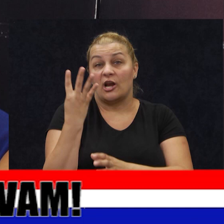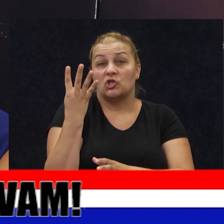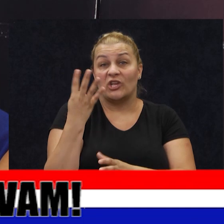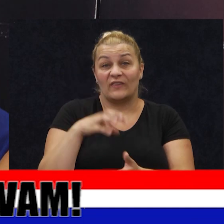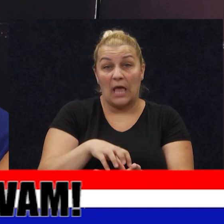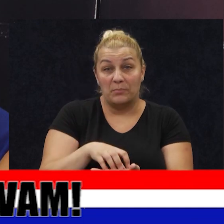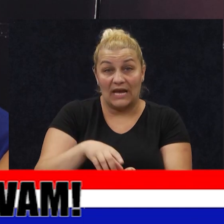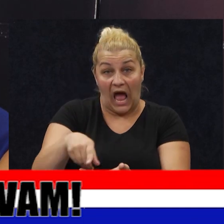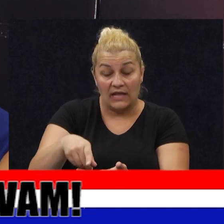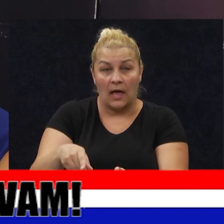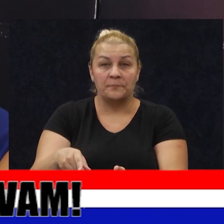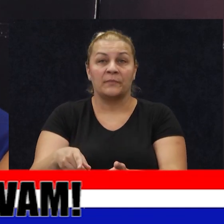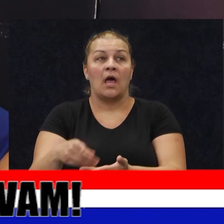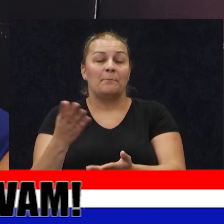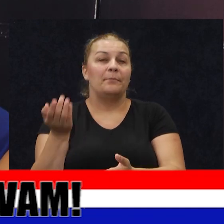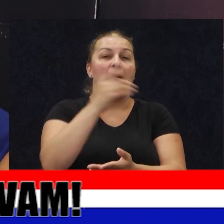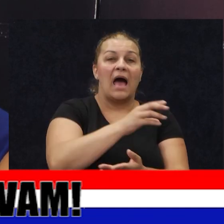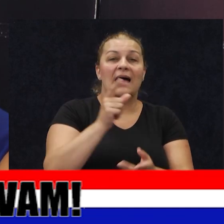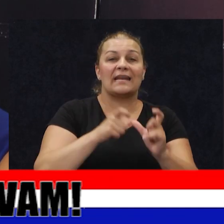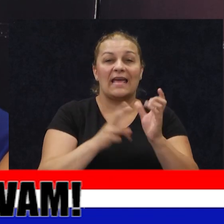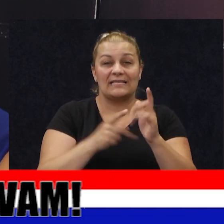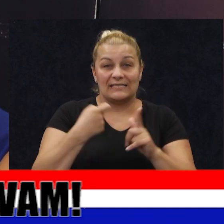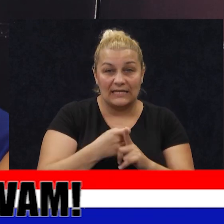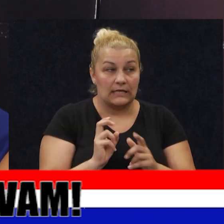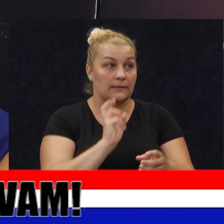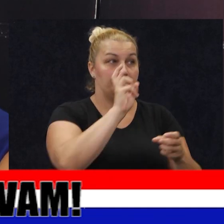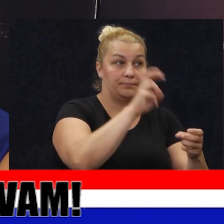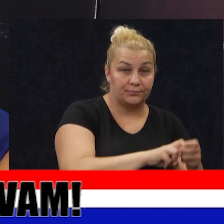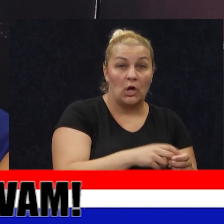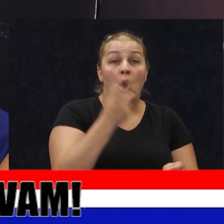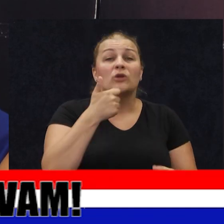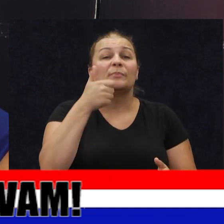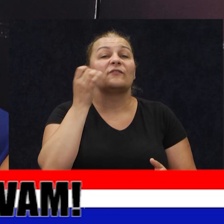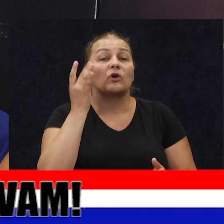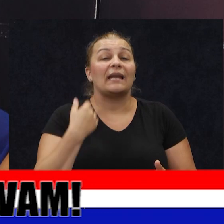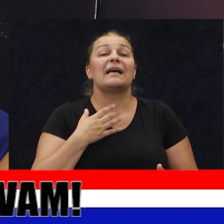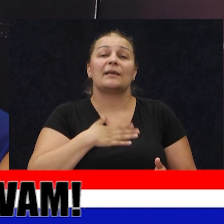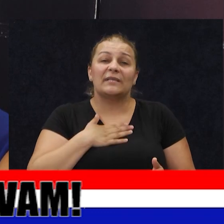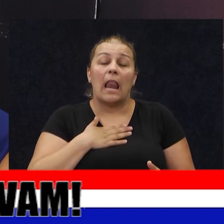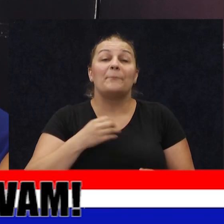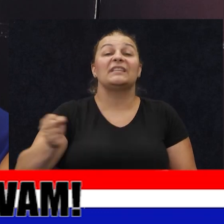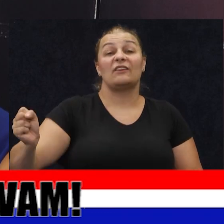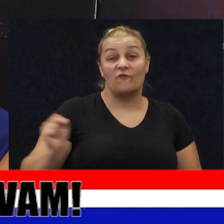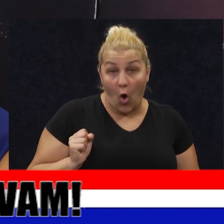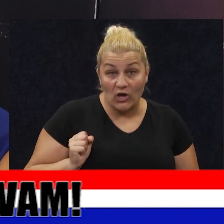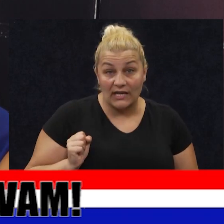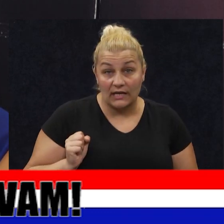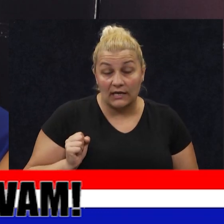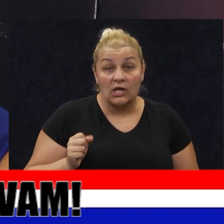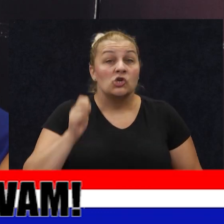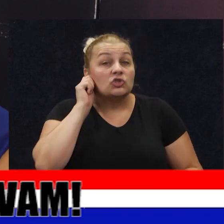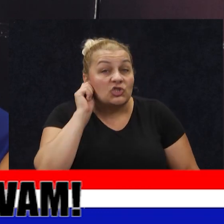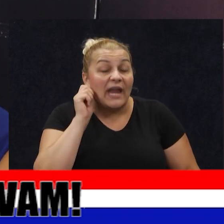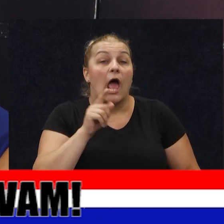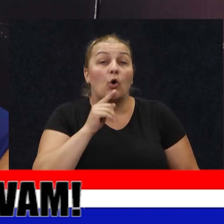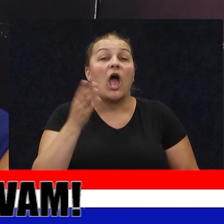brigada. Pa od resnika, da bi se priključila tamo, od prvog dana sam želila bi znaći vojnik, žena koja